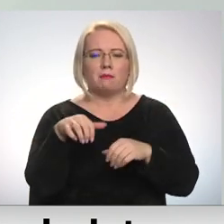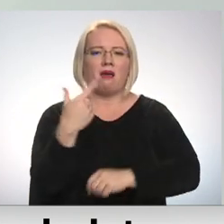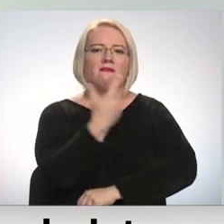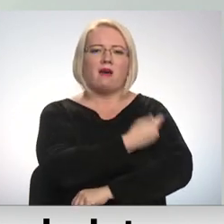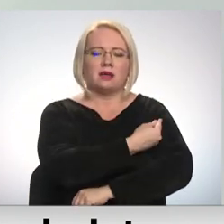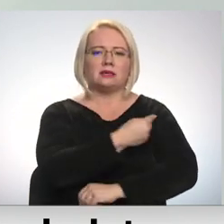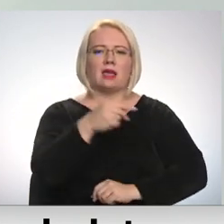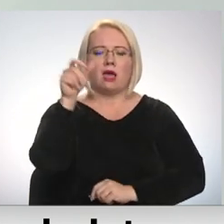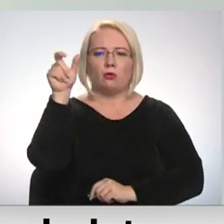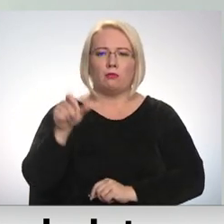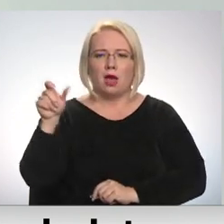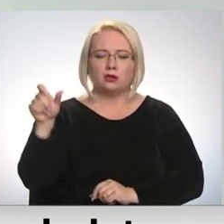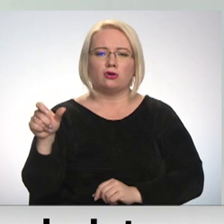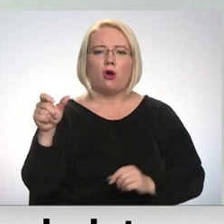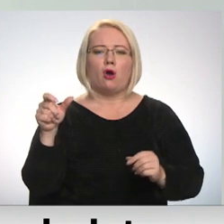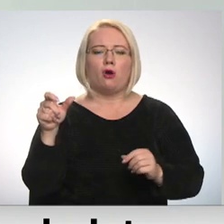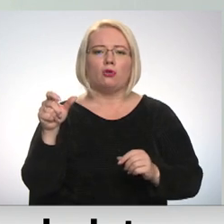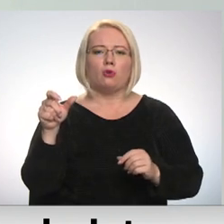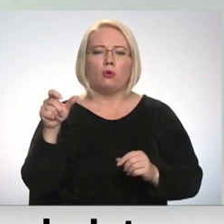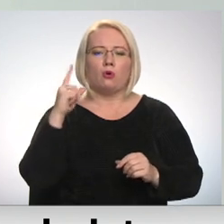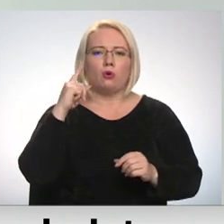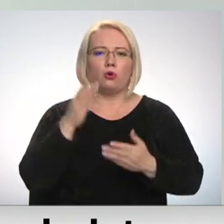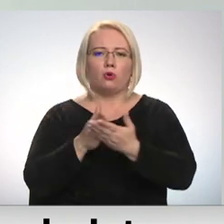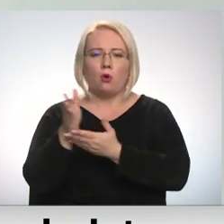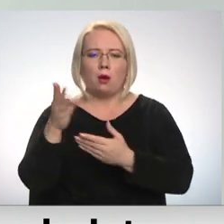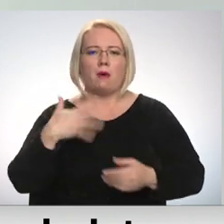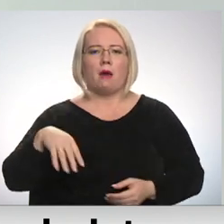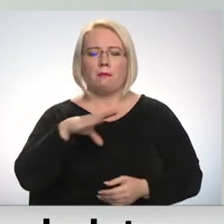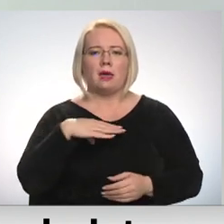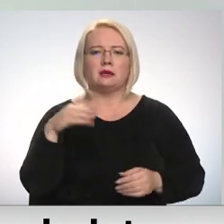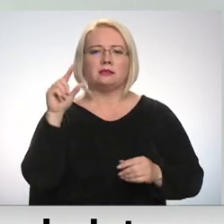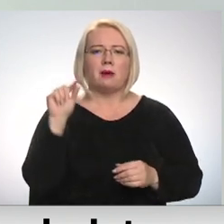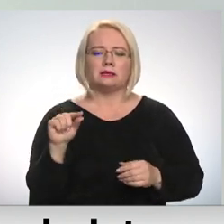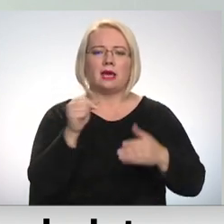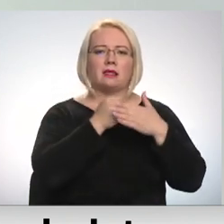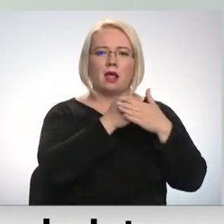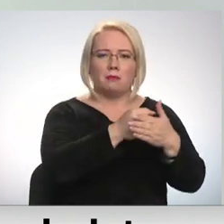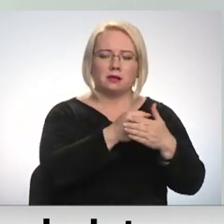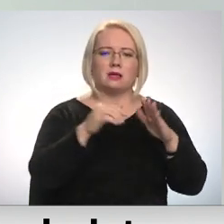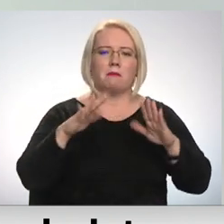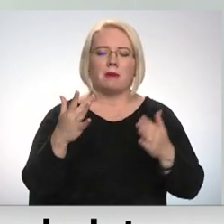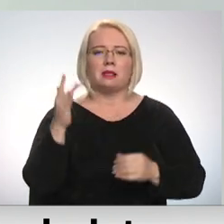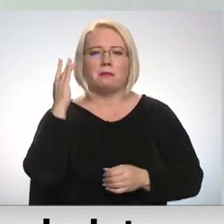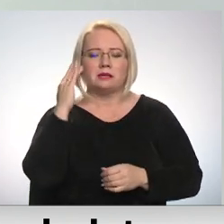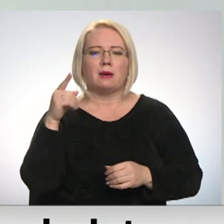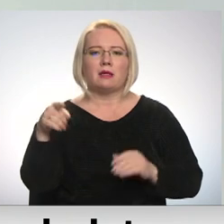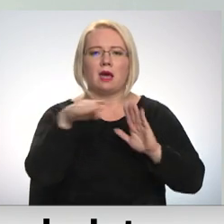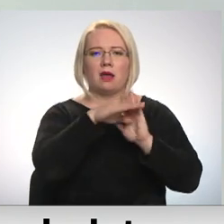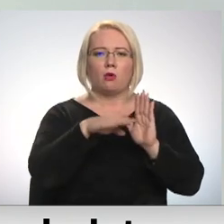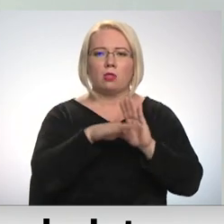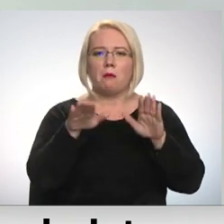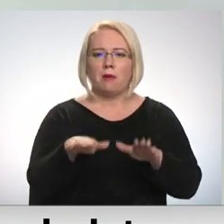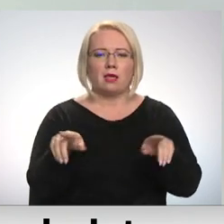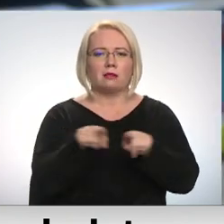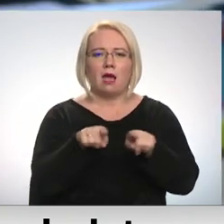personu ziņā mēs, protams, mazliet atbalstam, bet principā, jo tā regula paliek tāda, kāda